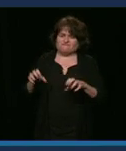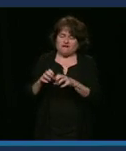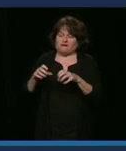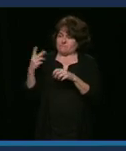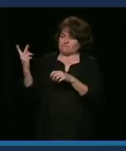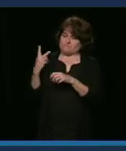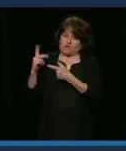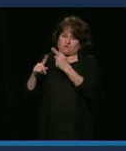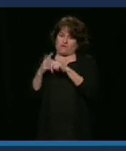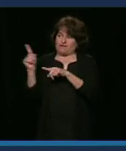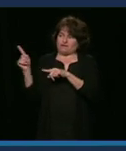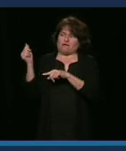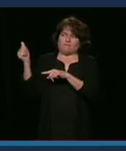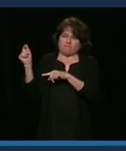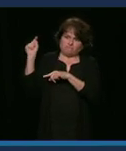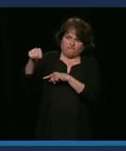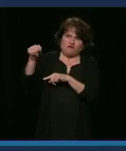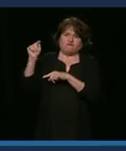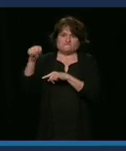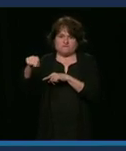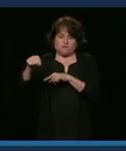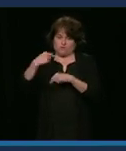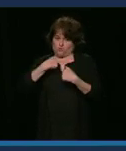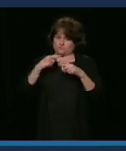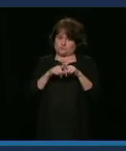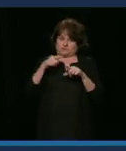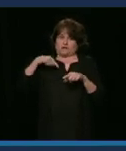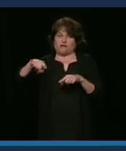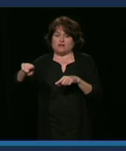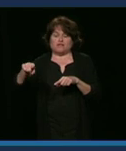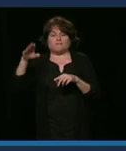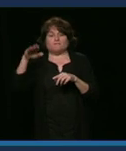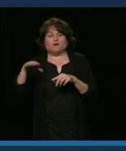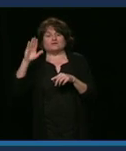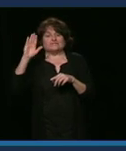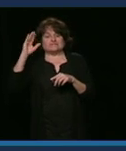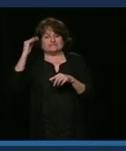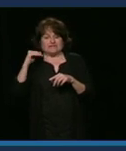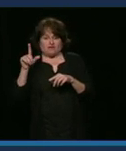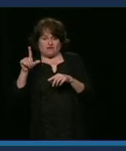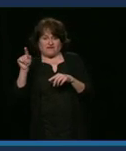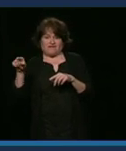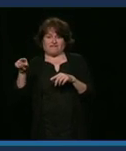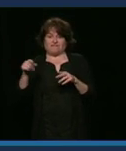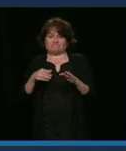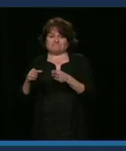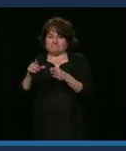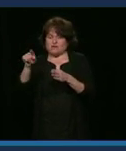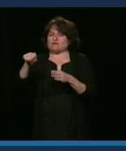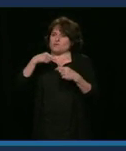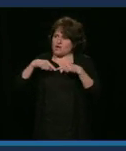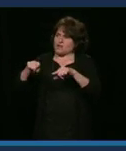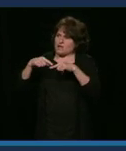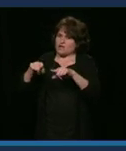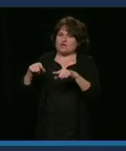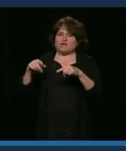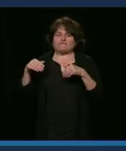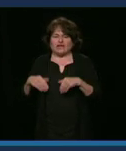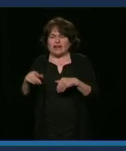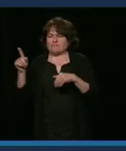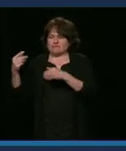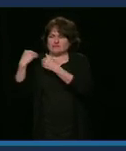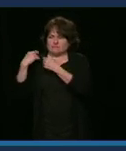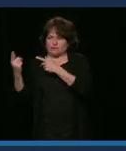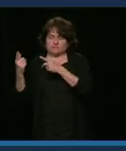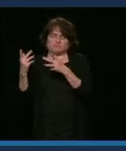-même dans le Bas-Saint-Laurent il n pas si longtemps avec aussi la ministre responsable du Bas-Saint-Laurent où on a fait des activités publiques à ce sujet-là. On a d'ailleurs